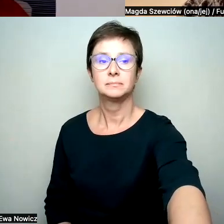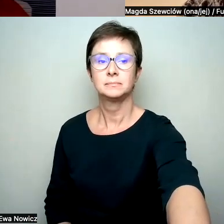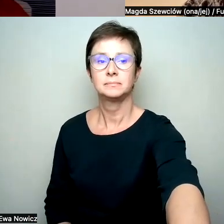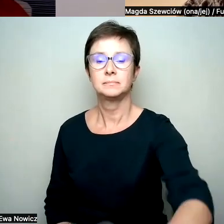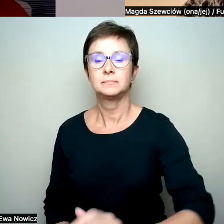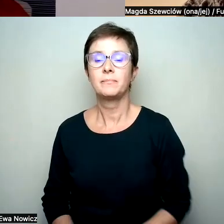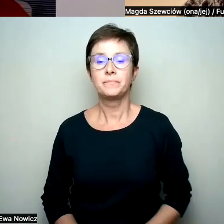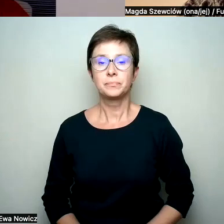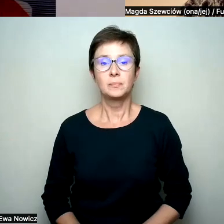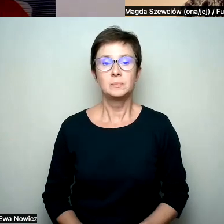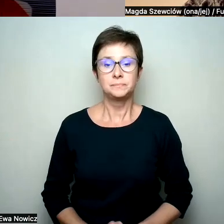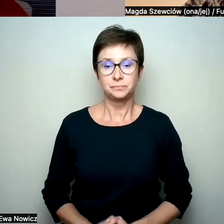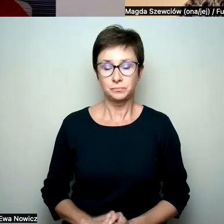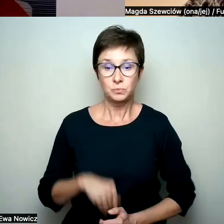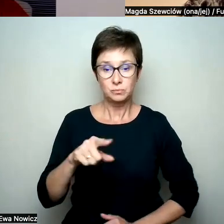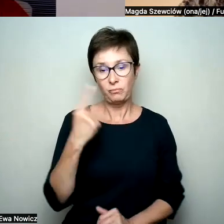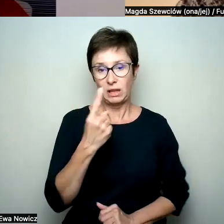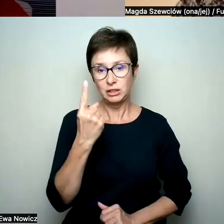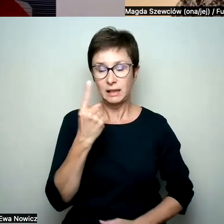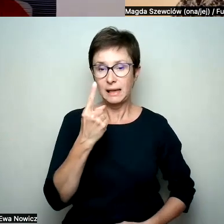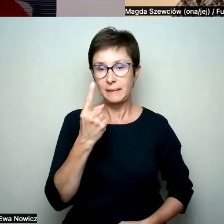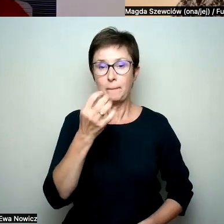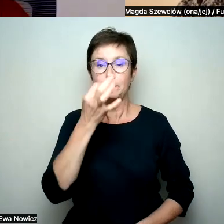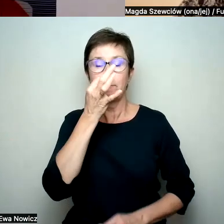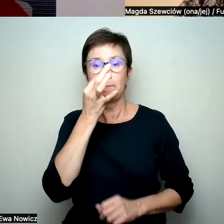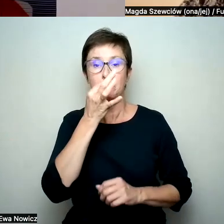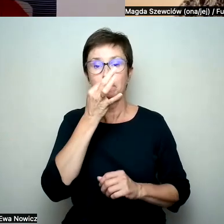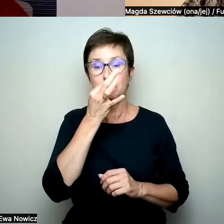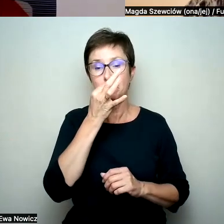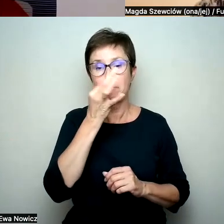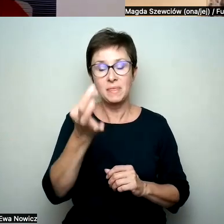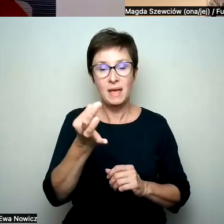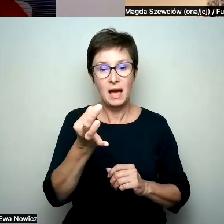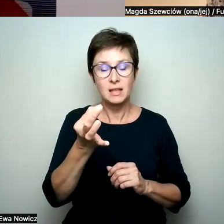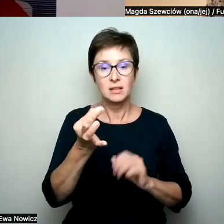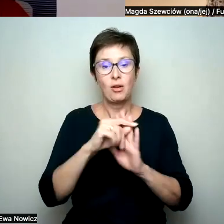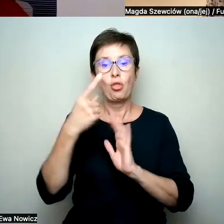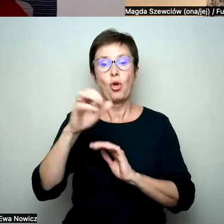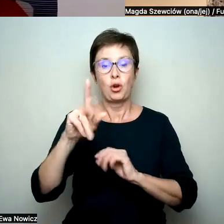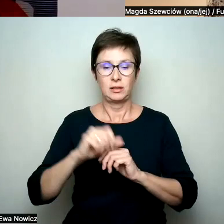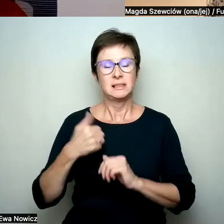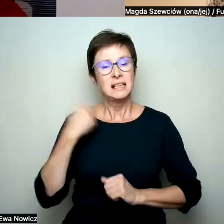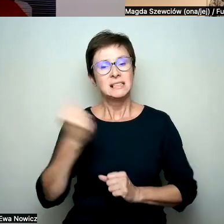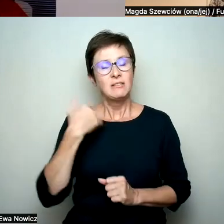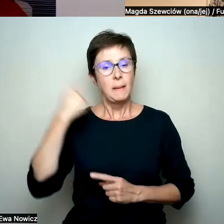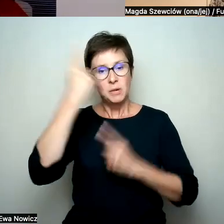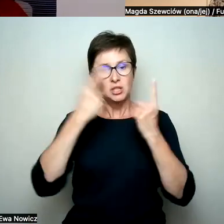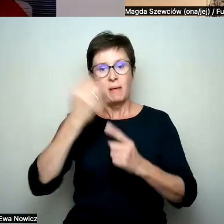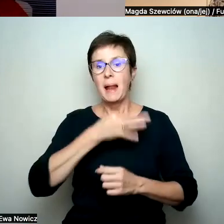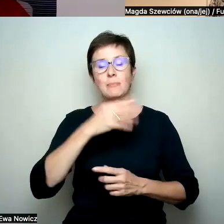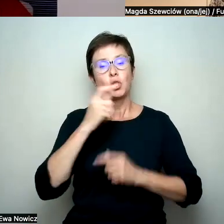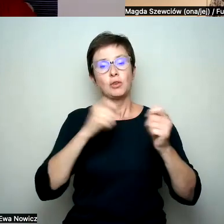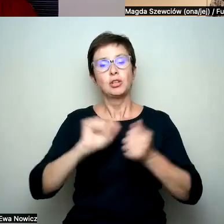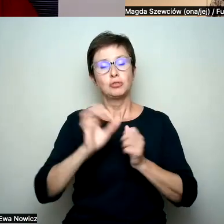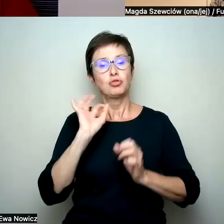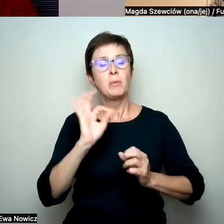Tutaj jest jeszcze jedno takie pytanie, komentarz od Doroty. Zawsze myślałam, że najlepszym rozwiązaniem jest życzliwa edukacja,